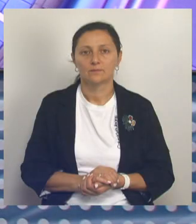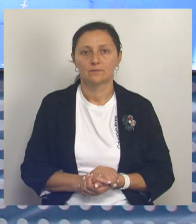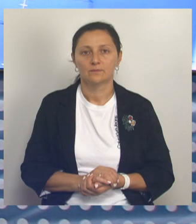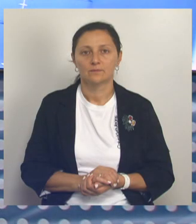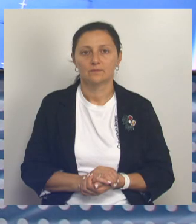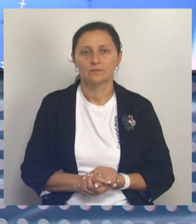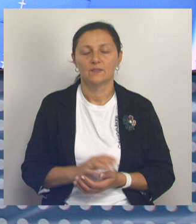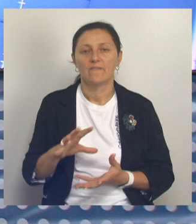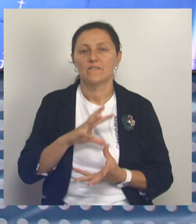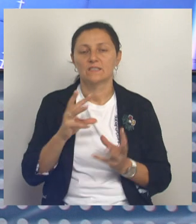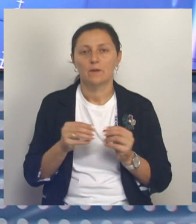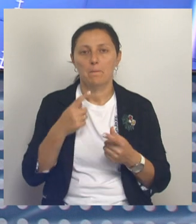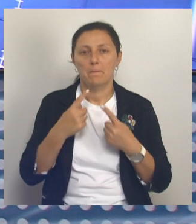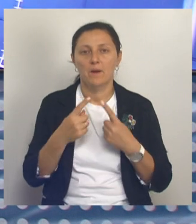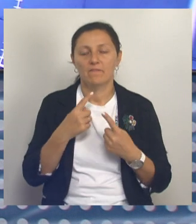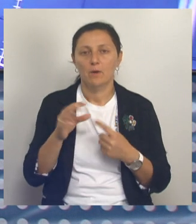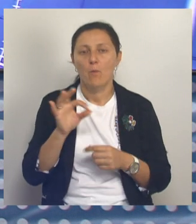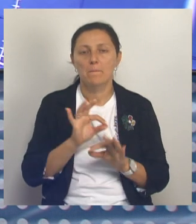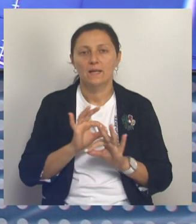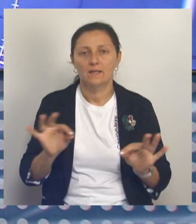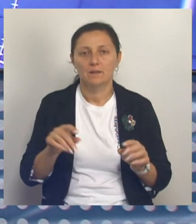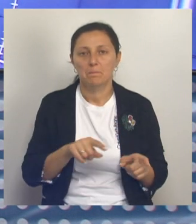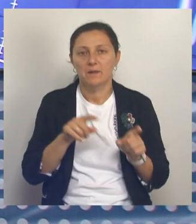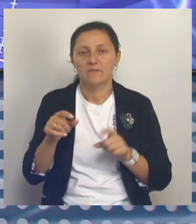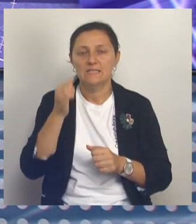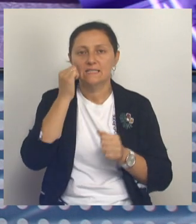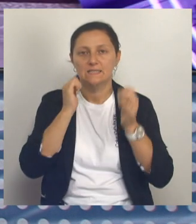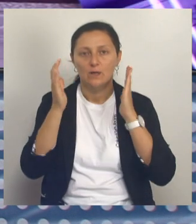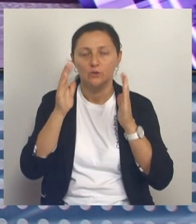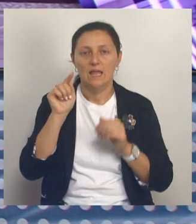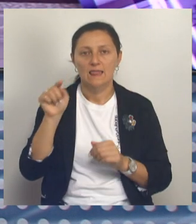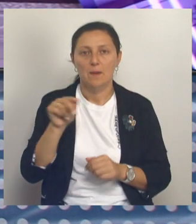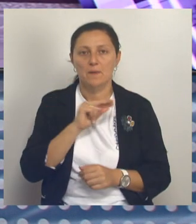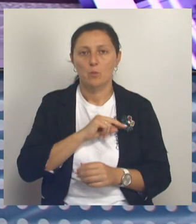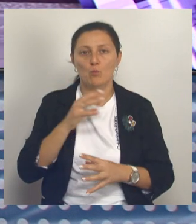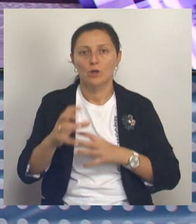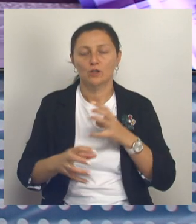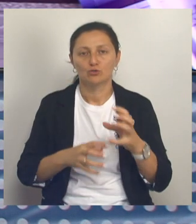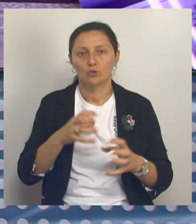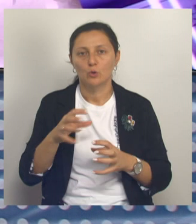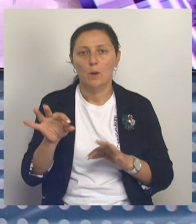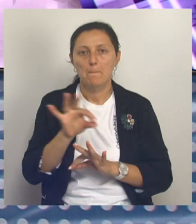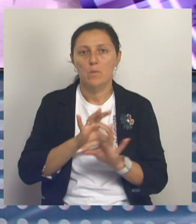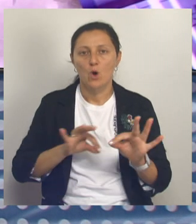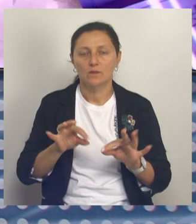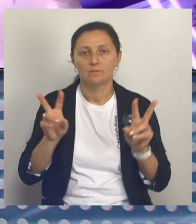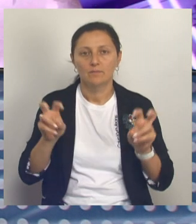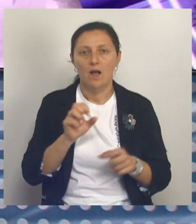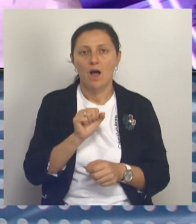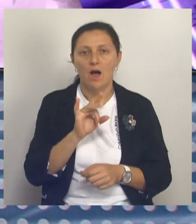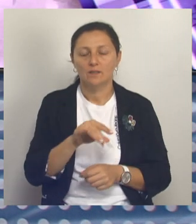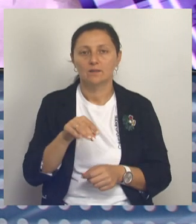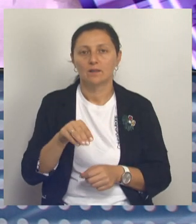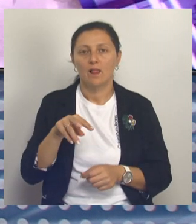В завершении поговорим о прекрасном и перенесемся в Старый Оскол. Там работает международный интерактивный проект ArtLifeFest,